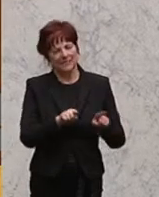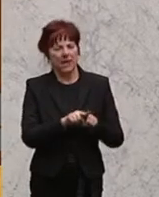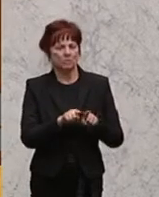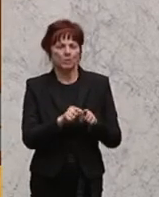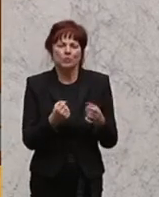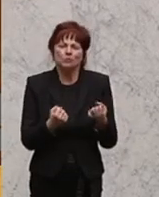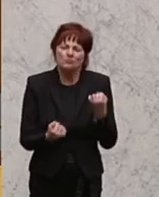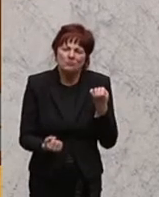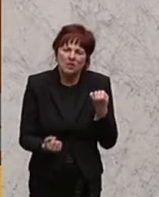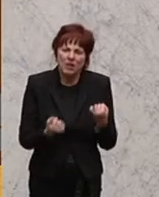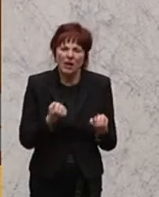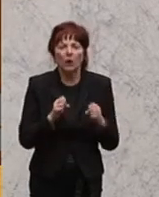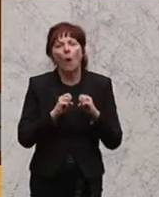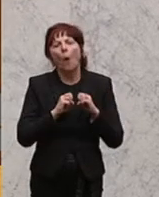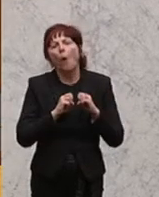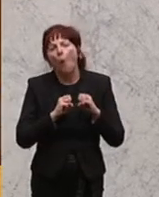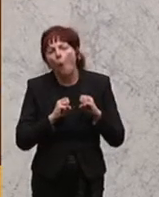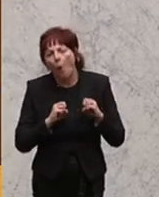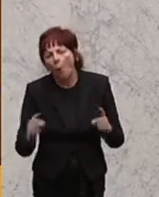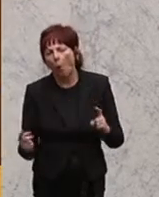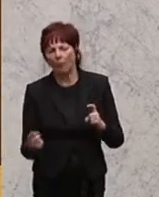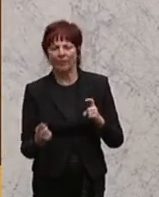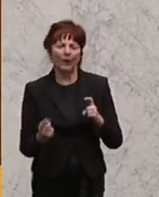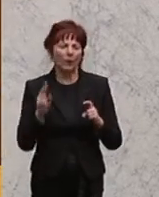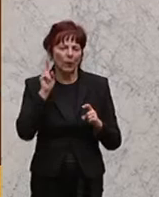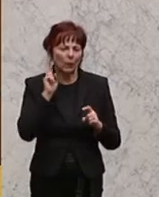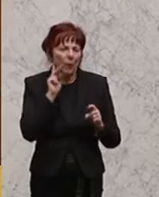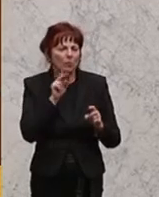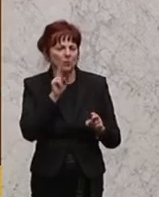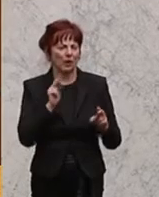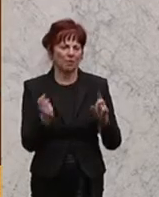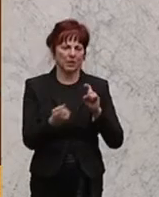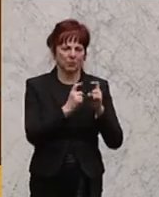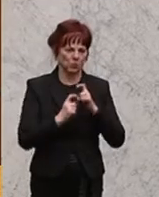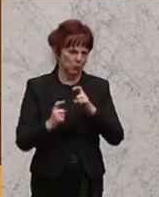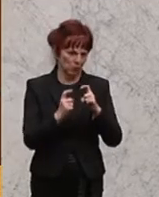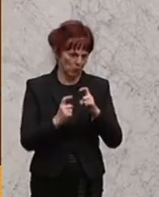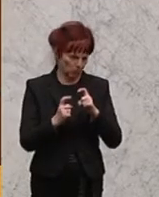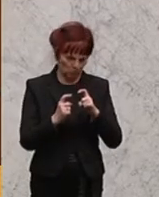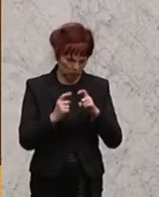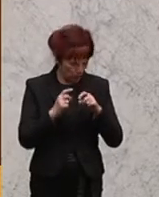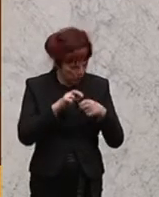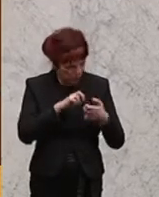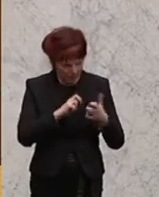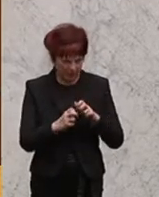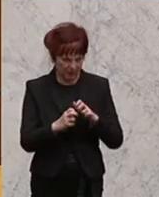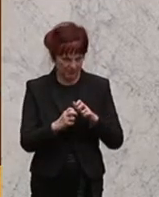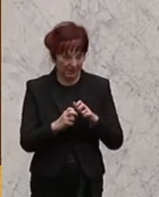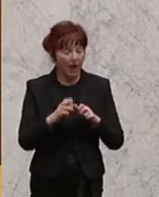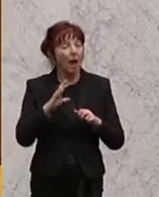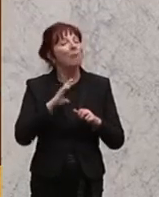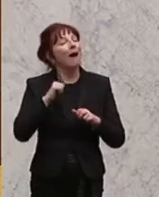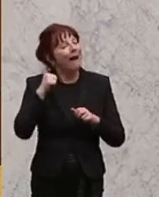immer ohne Polemik auszukommen. Und eines der Probleme ist, dass man einen unterschiedlichen